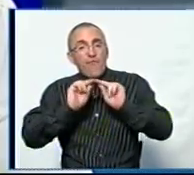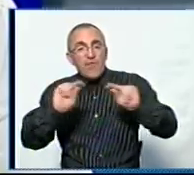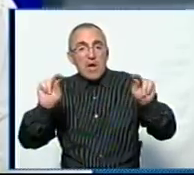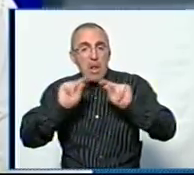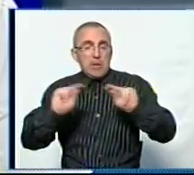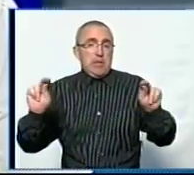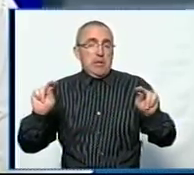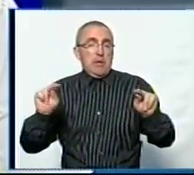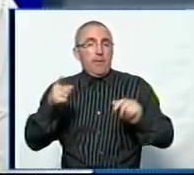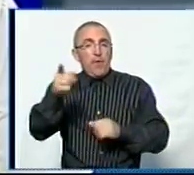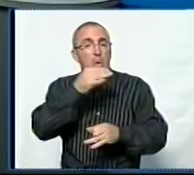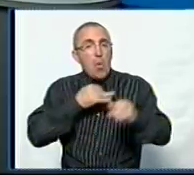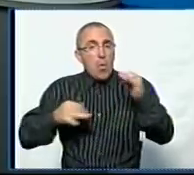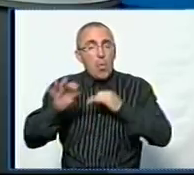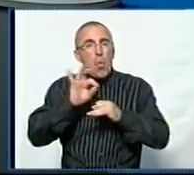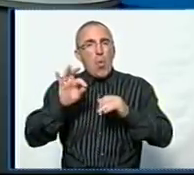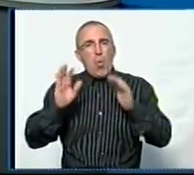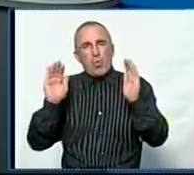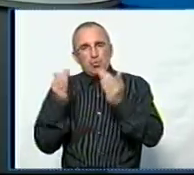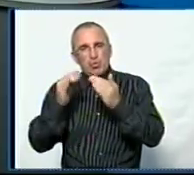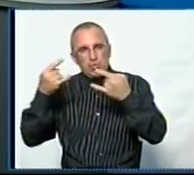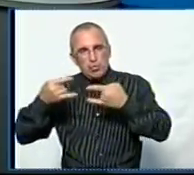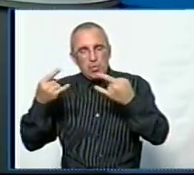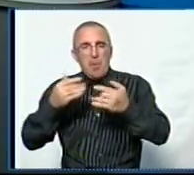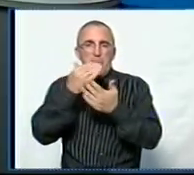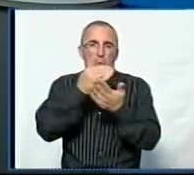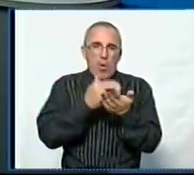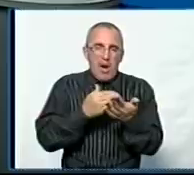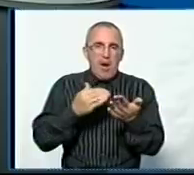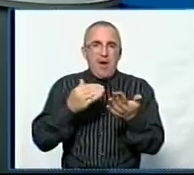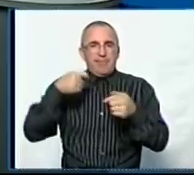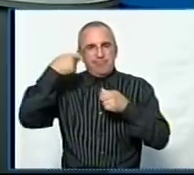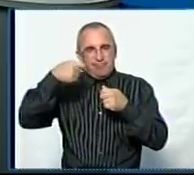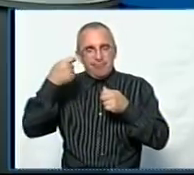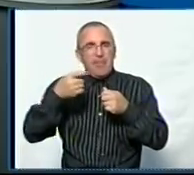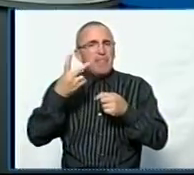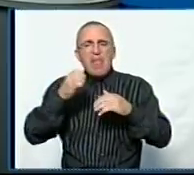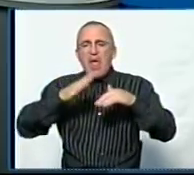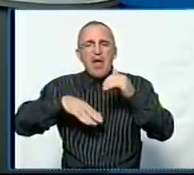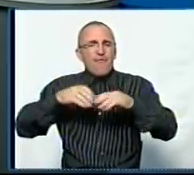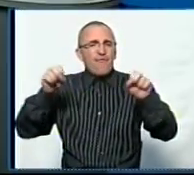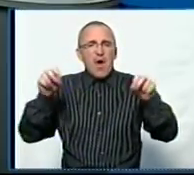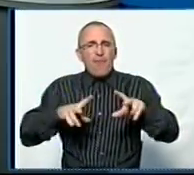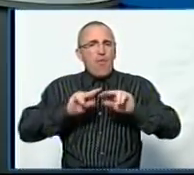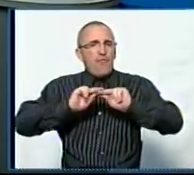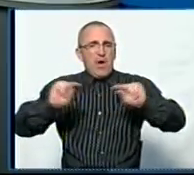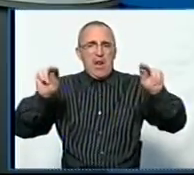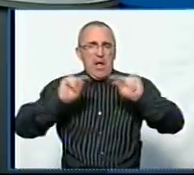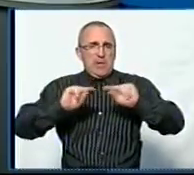таких. Ви говорили і в сюжеті, і у програмі в студії про нефахове викладання. Це не є таким, знаєте,